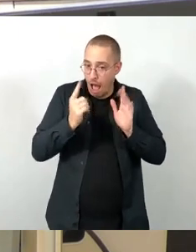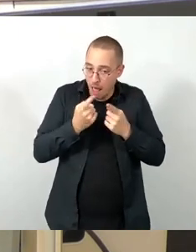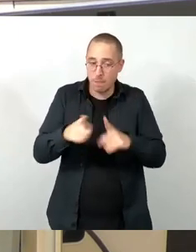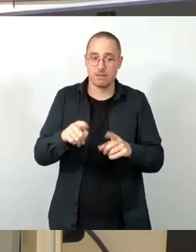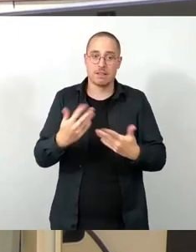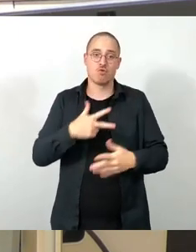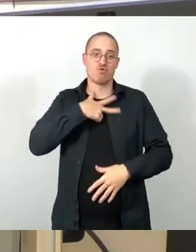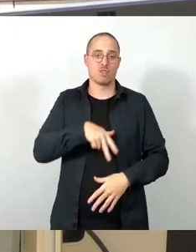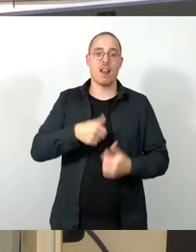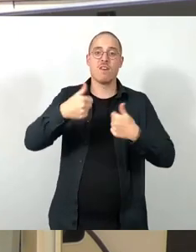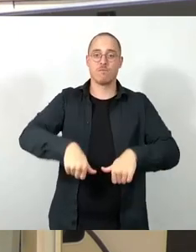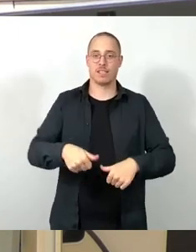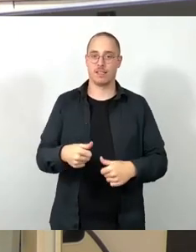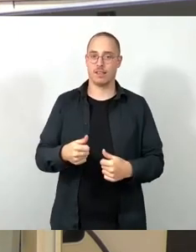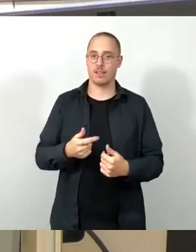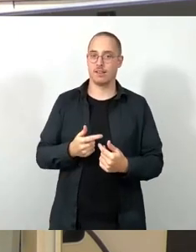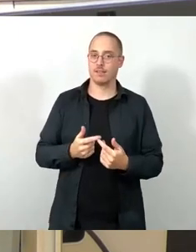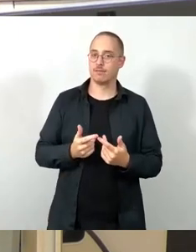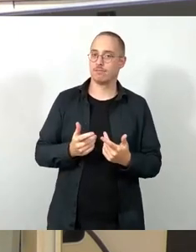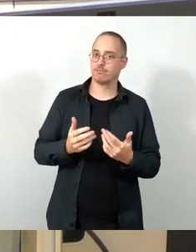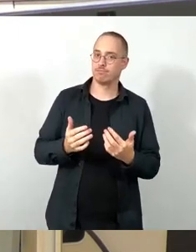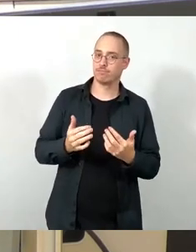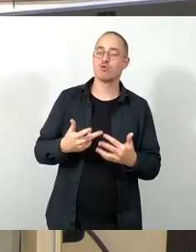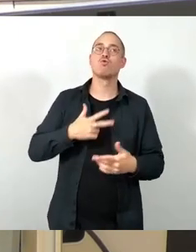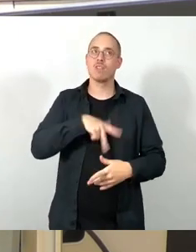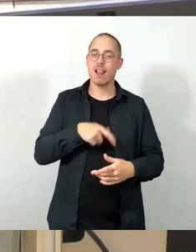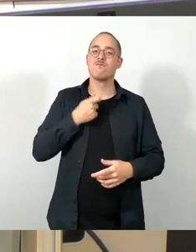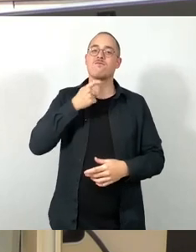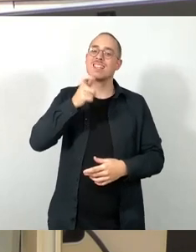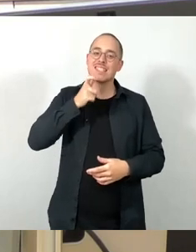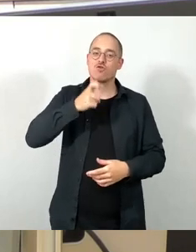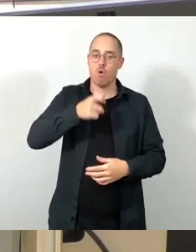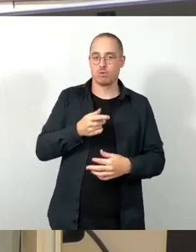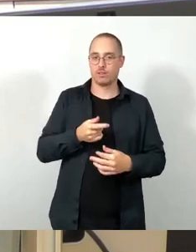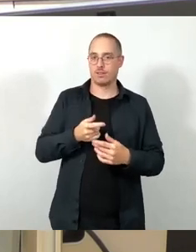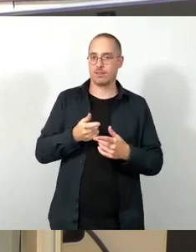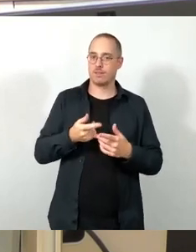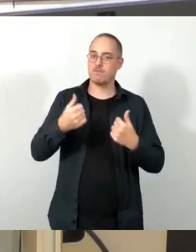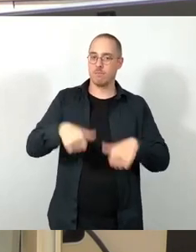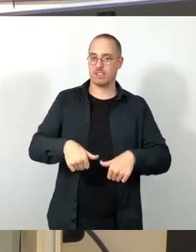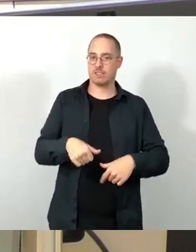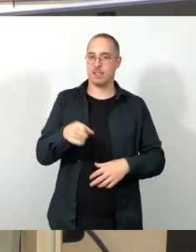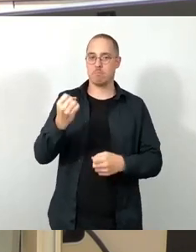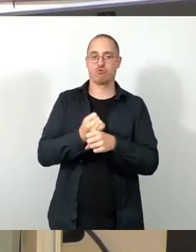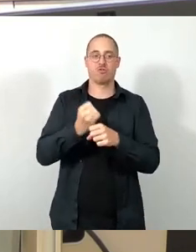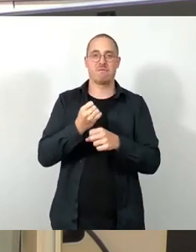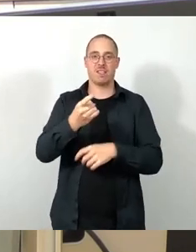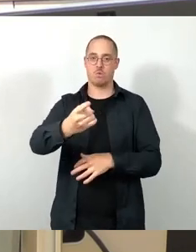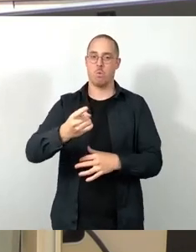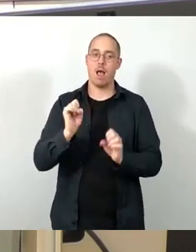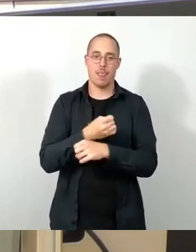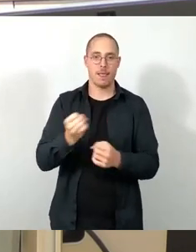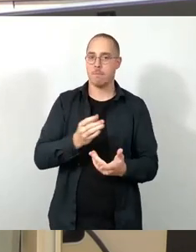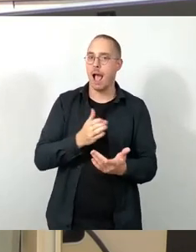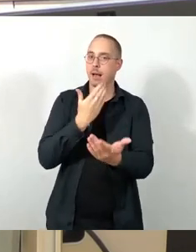Übrigens zu Recht, Musikpädagogen, leisten hervorragende und eine wunderbare Arbeit und dafür gehören sie auch fair bezahlt.